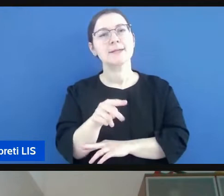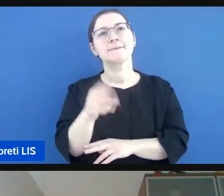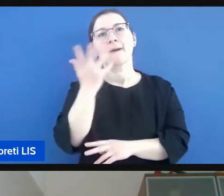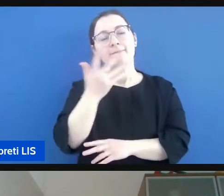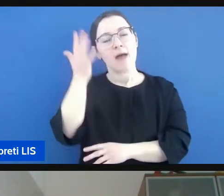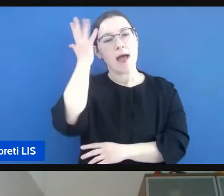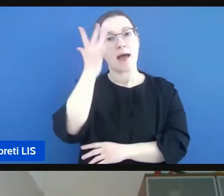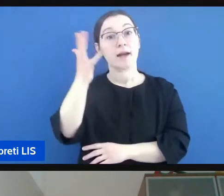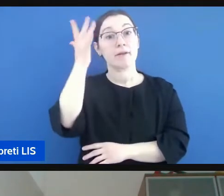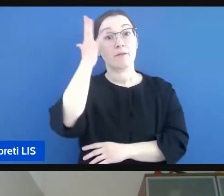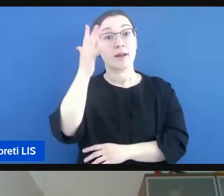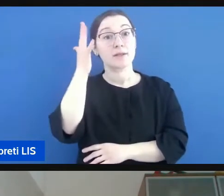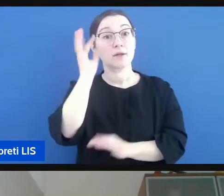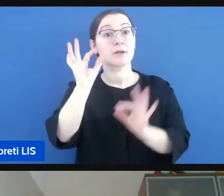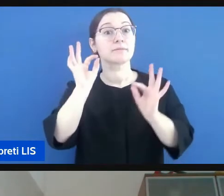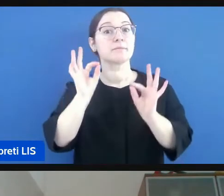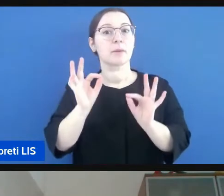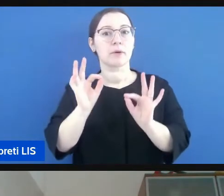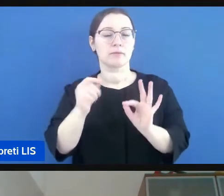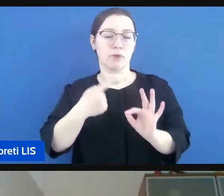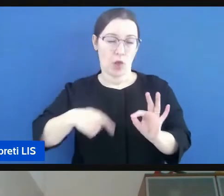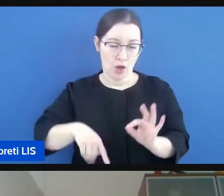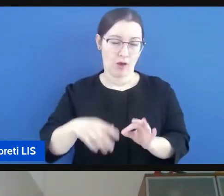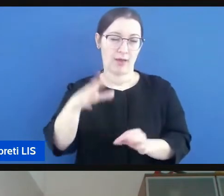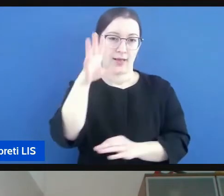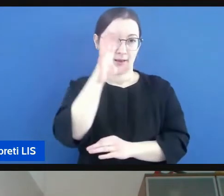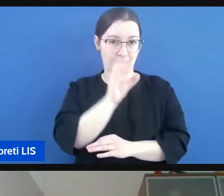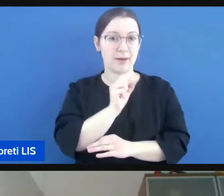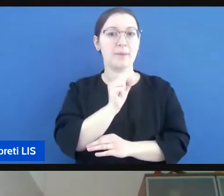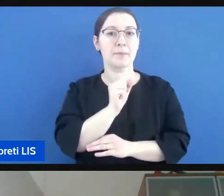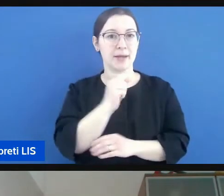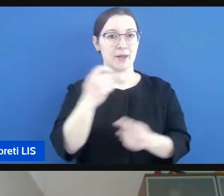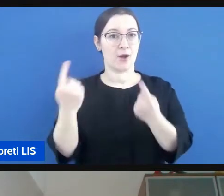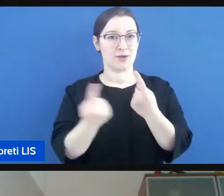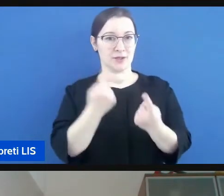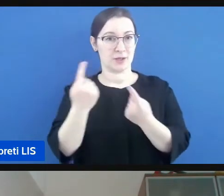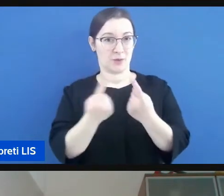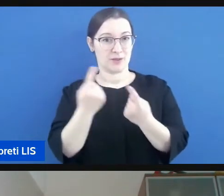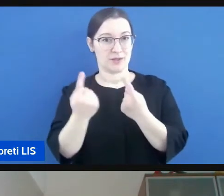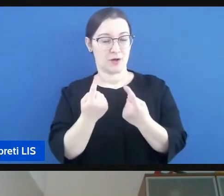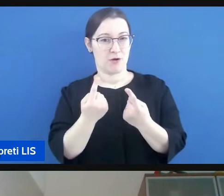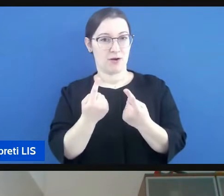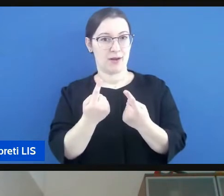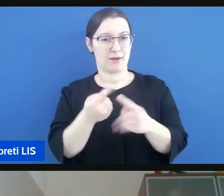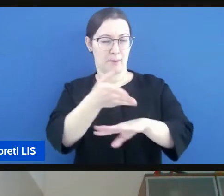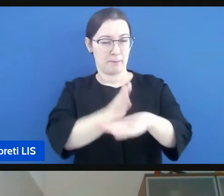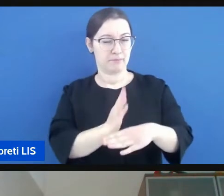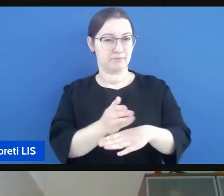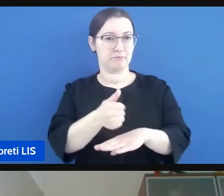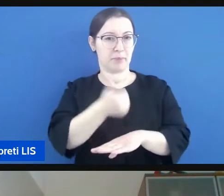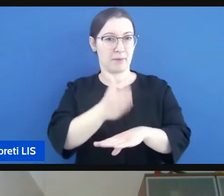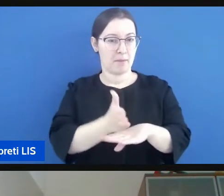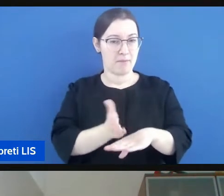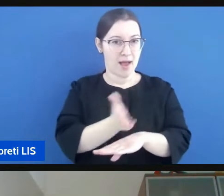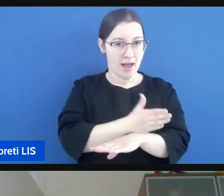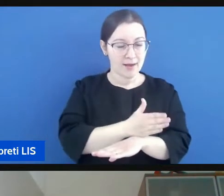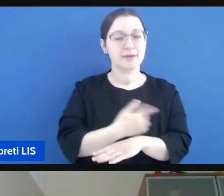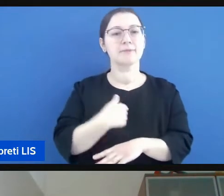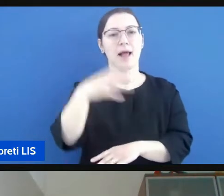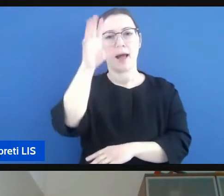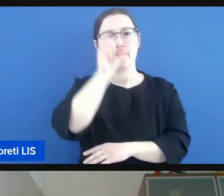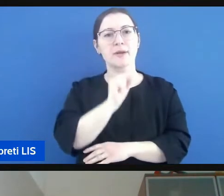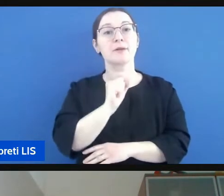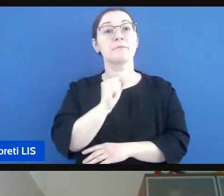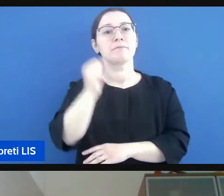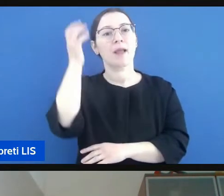'importanza questo lo abbiamo colto soprattutto in questa prima parte appunto di incontro ma